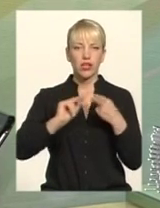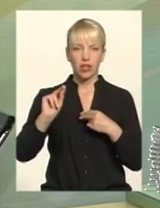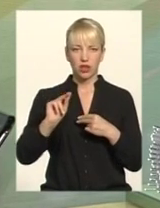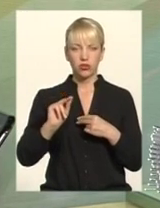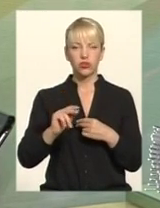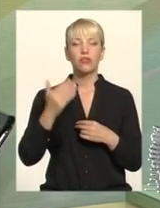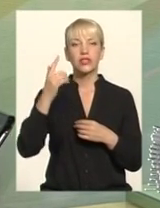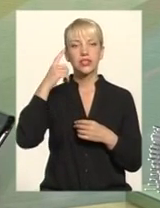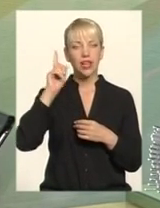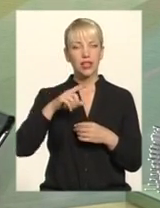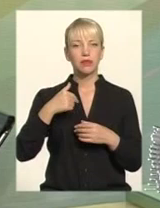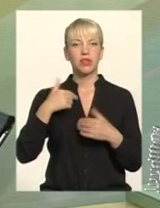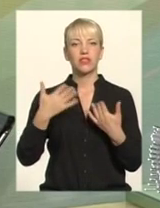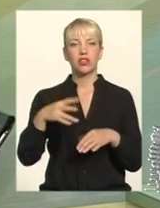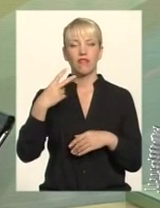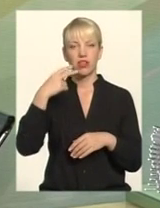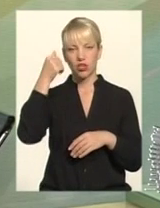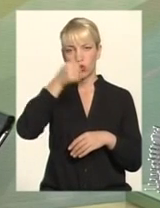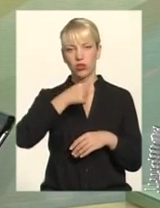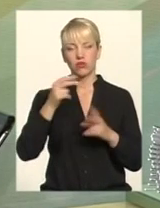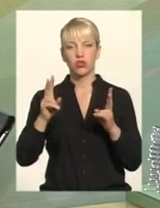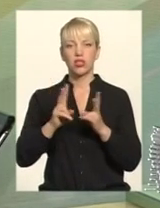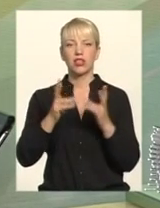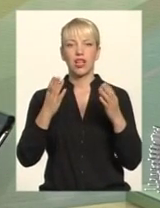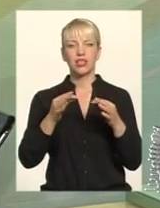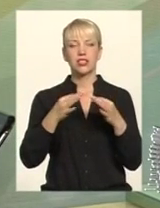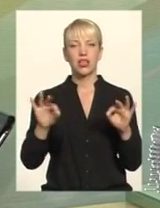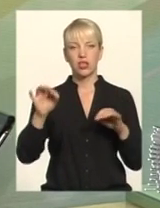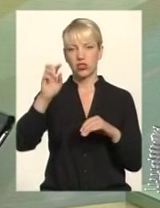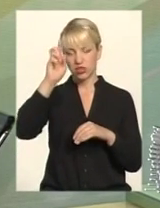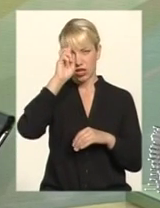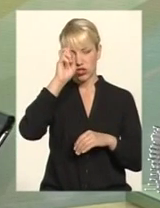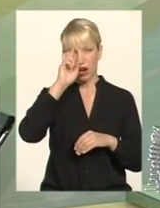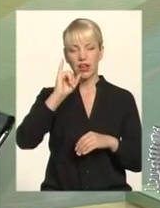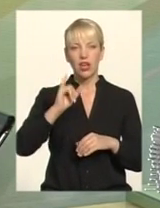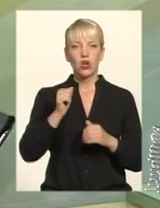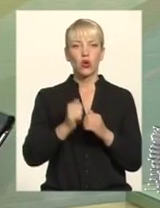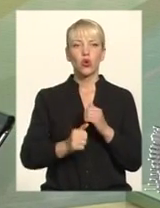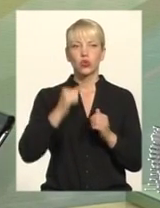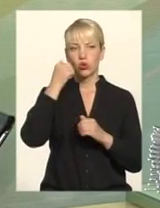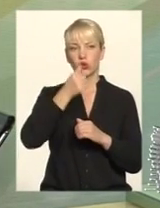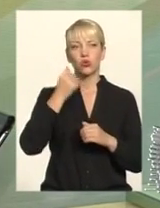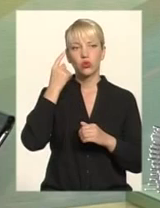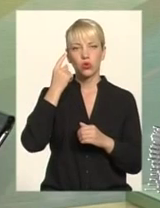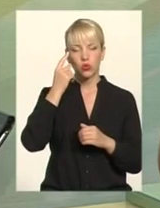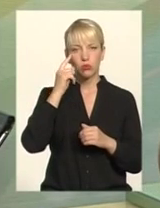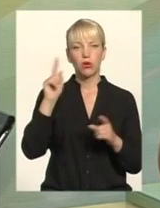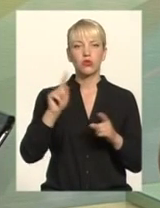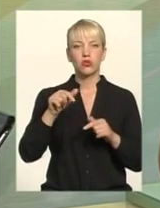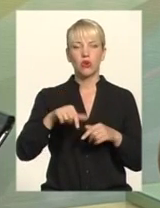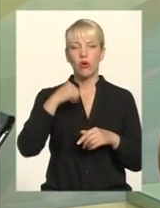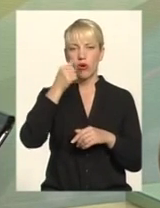20 років зустрічаємо День Незалежності України, держави І кожен рік ми думаємо, що оцей рік вже відбудуться зміни